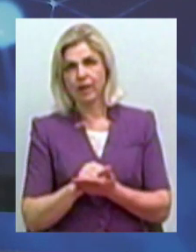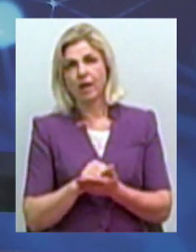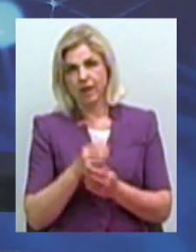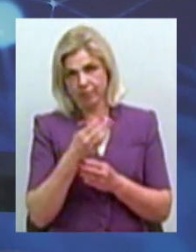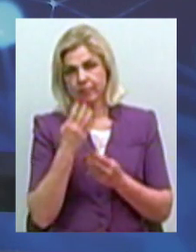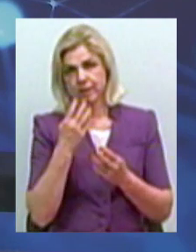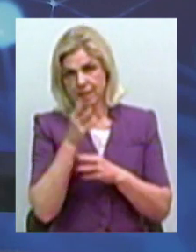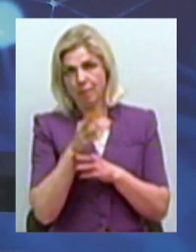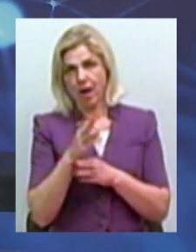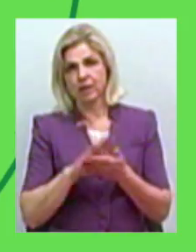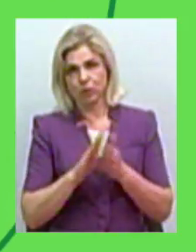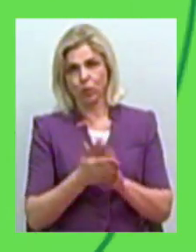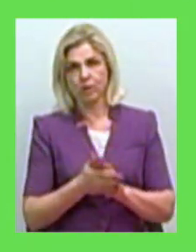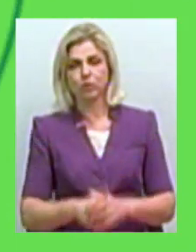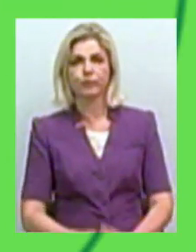ситуацію.